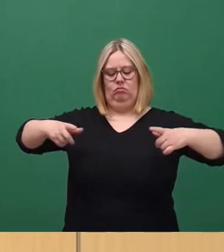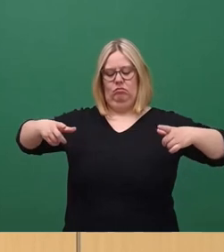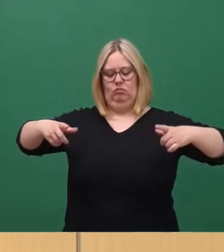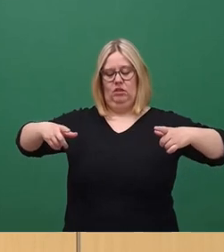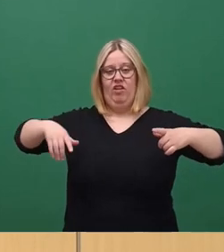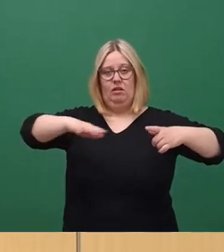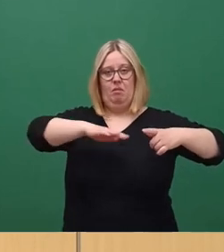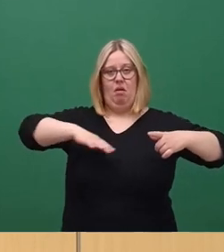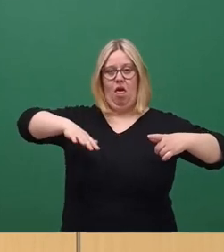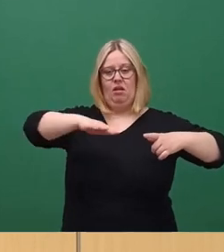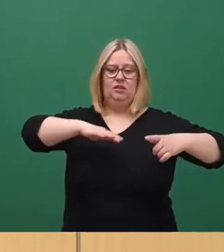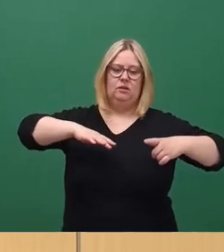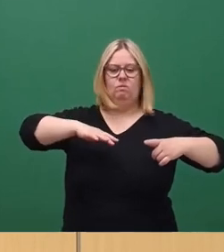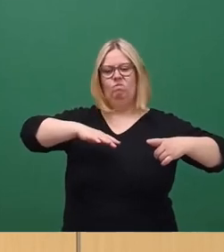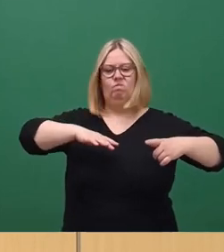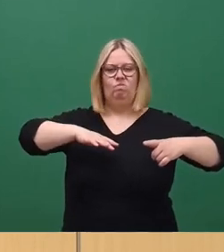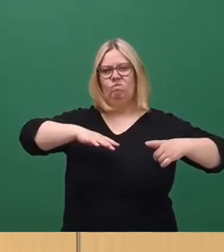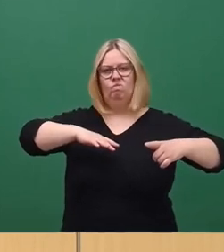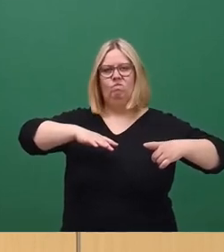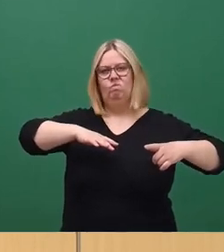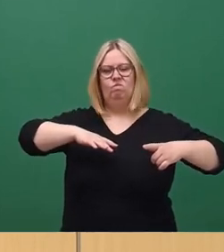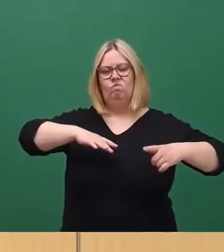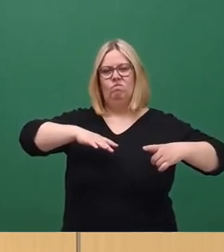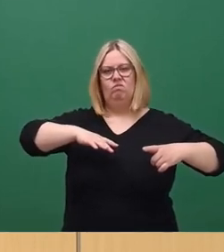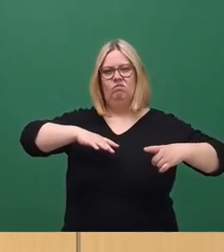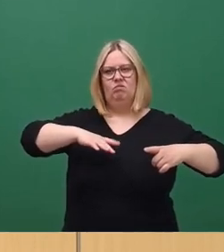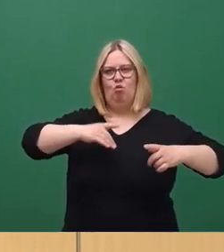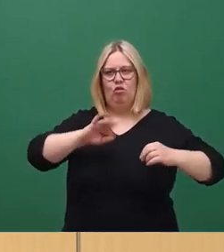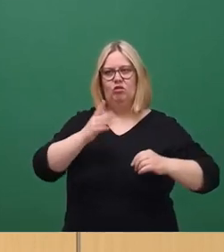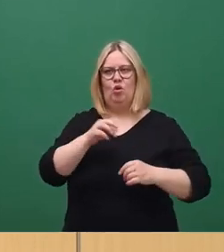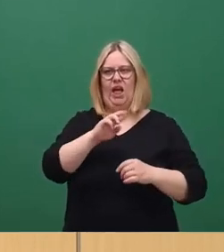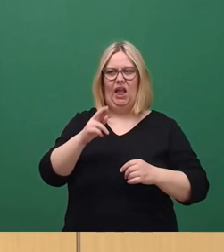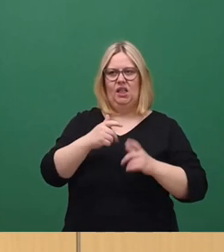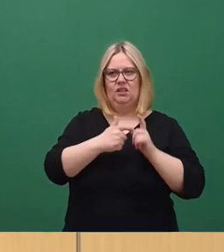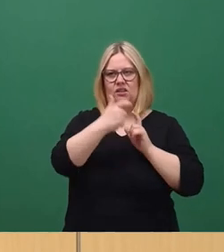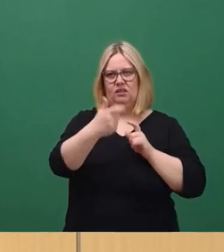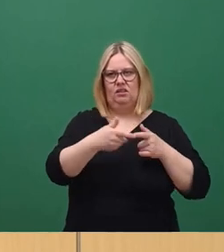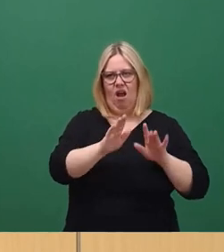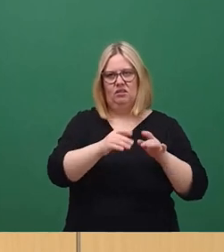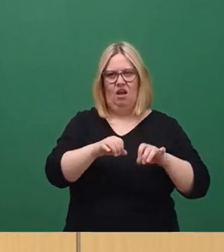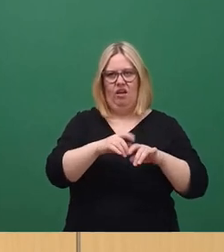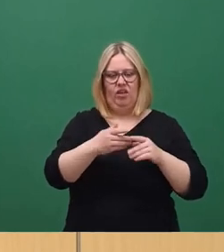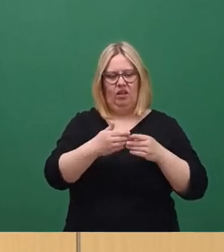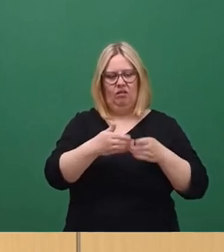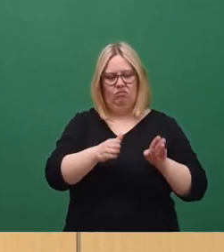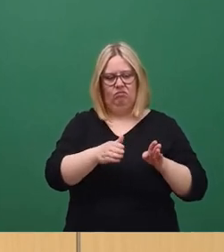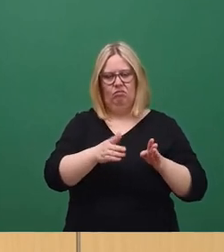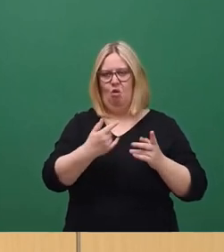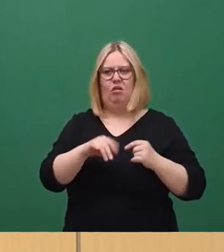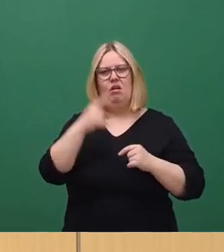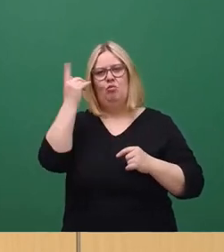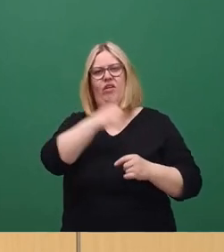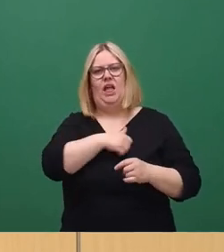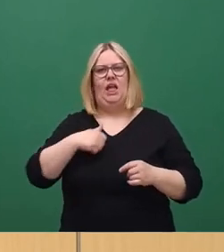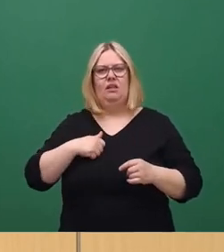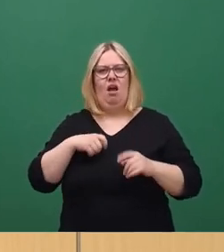ist, habe ich das Gefühl, naja, also ein Durchbruch zur Renitzgasse, auf der anderen Seite macht es ja nicht mehr viel Sinn, weil die Ritterakademie ja wohl nicht wieder